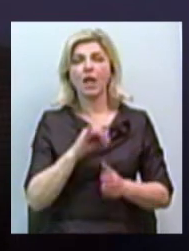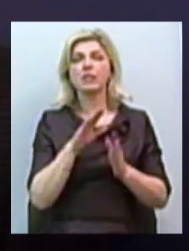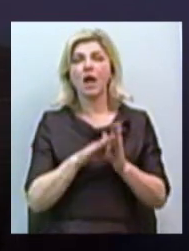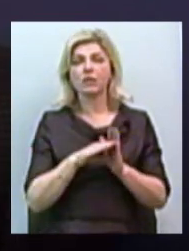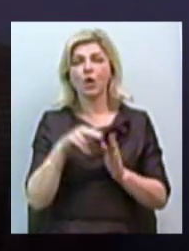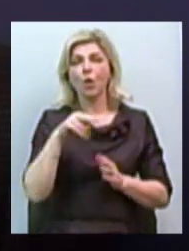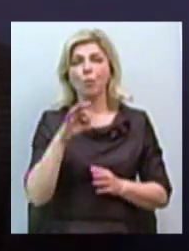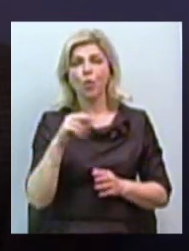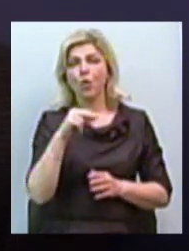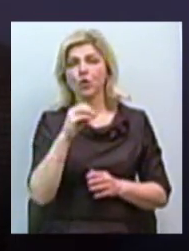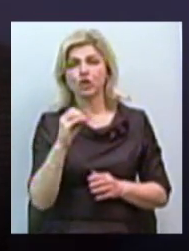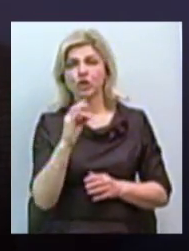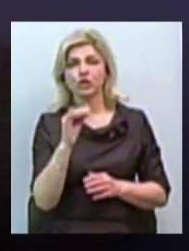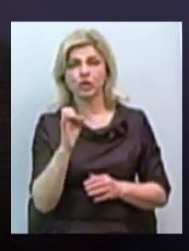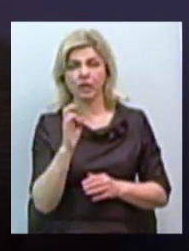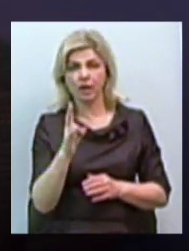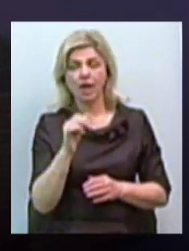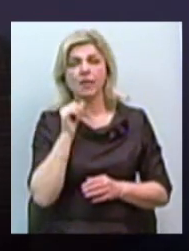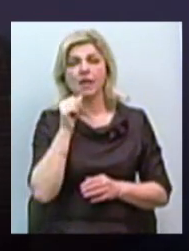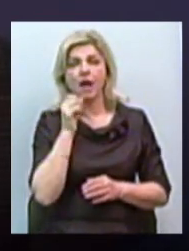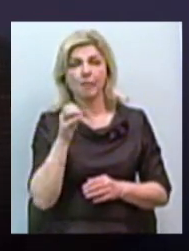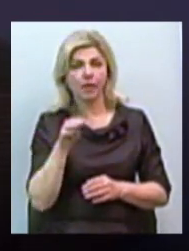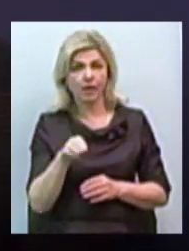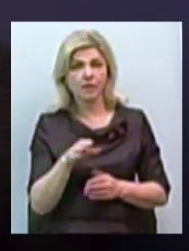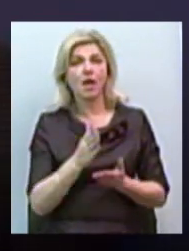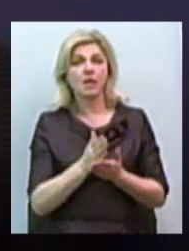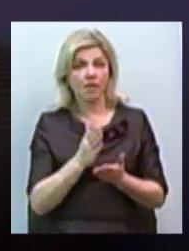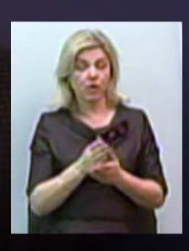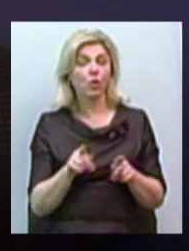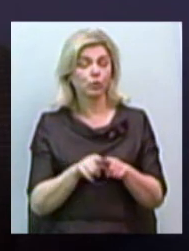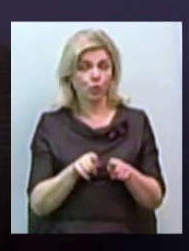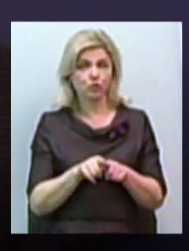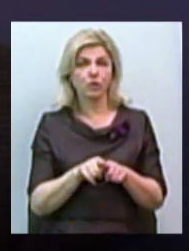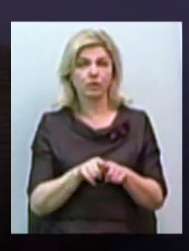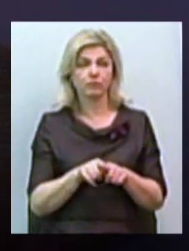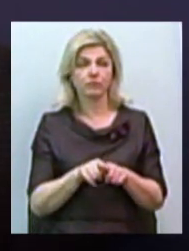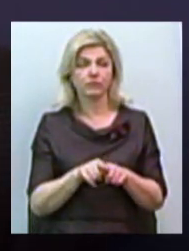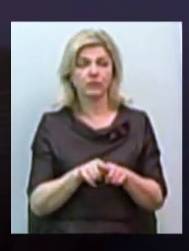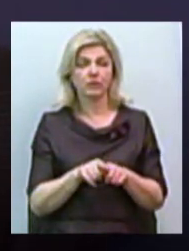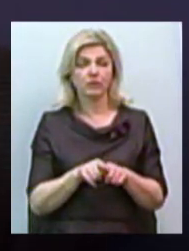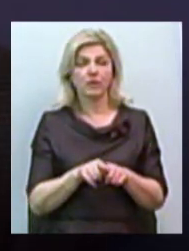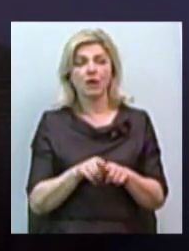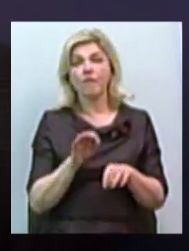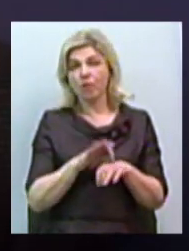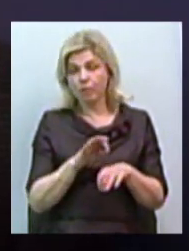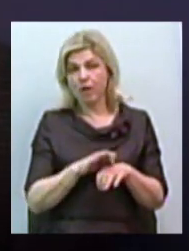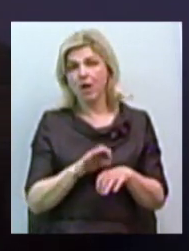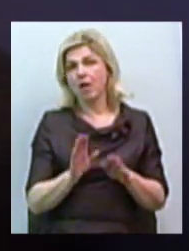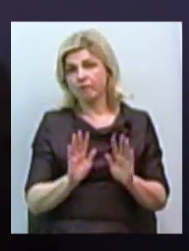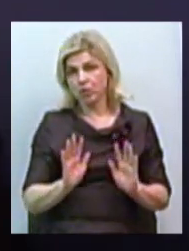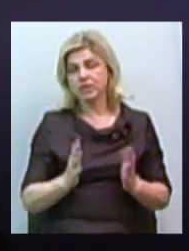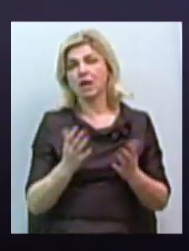сахарний діабет є той же фоном, в результаті який відбувається